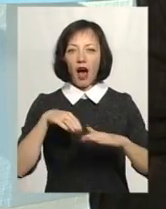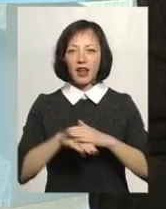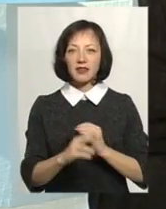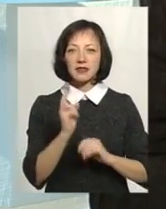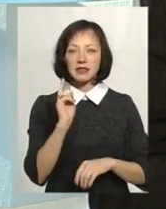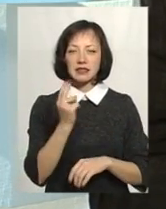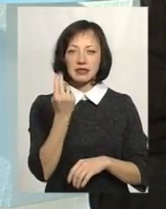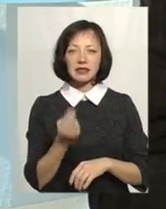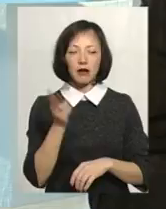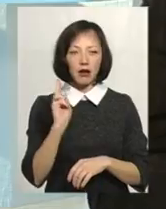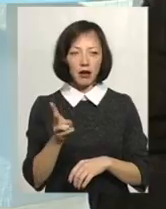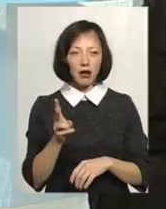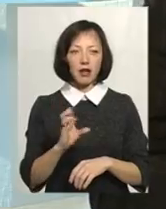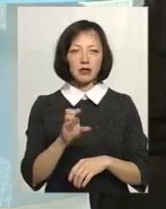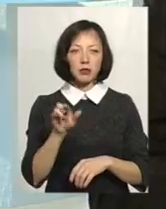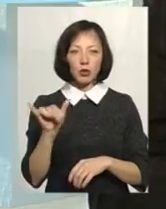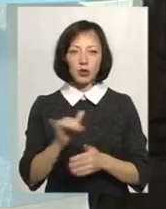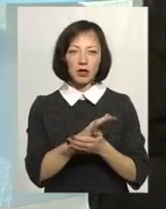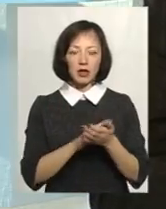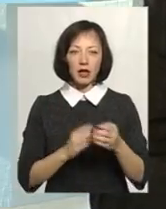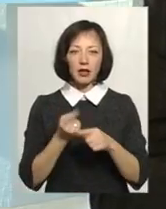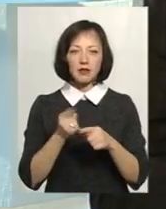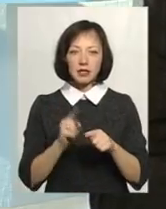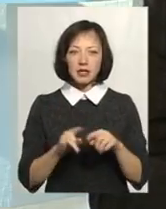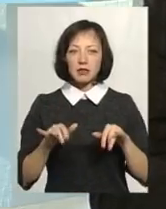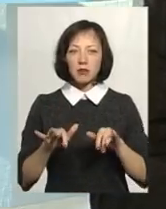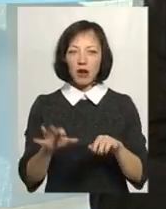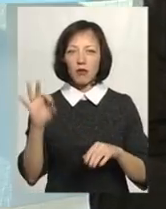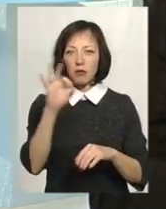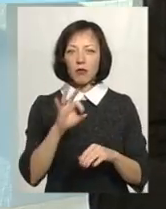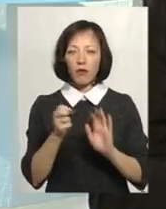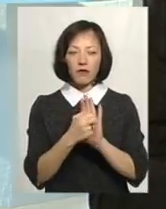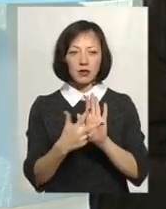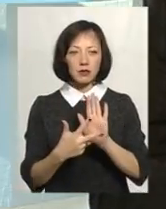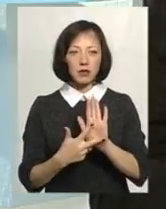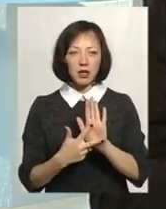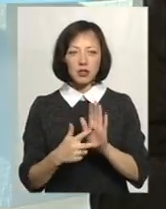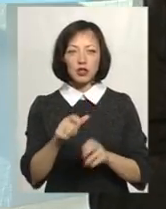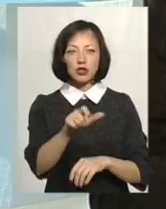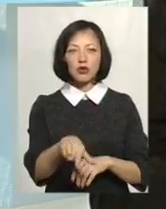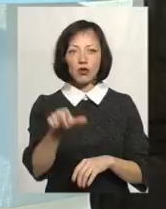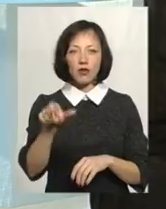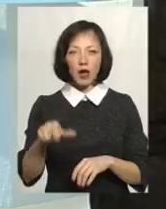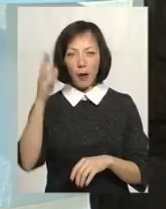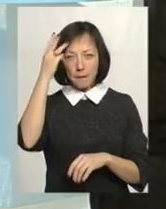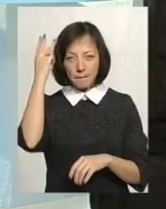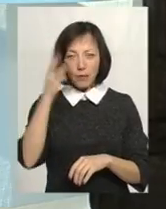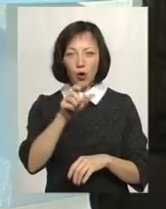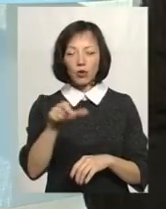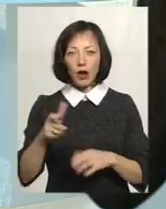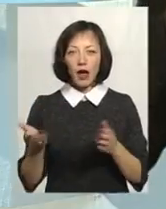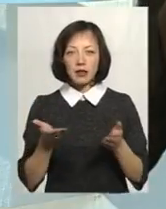СБУ і так далі. І в цій справі про 18 чоловік, 18 чоловік подолян, які,